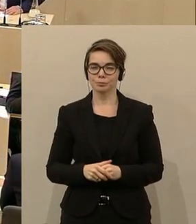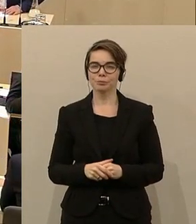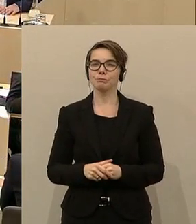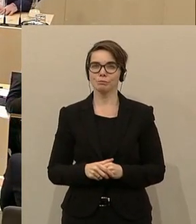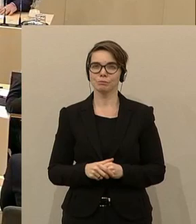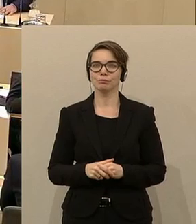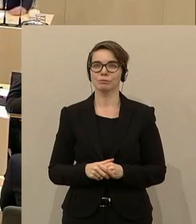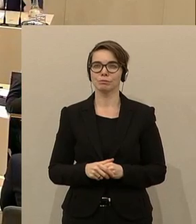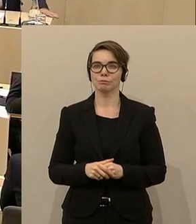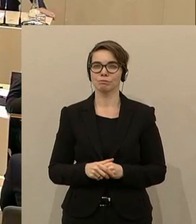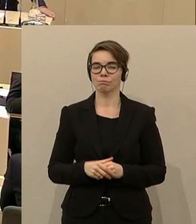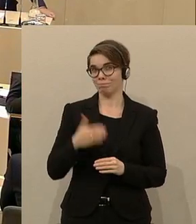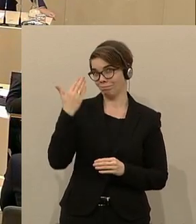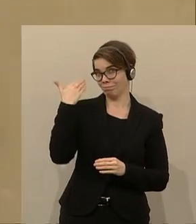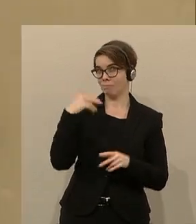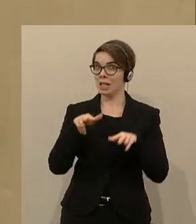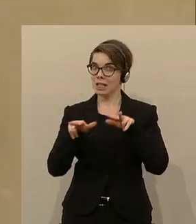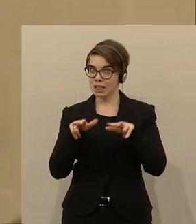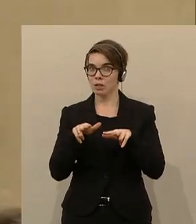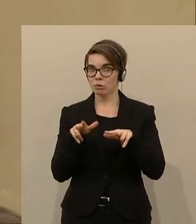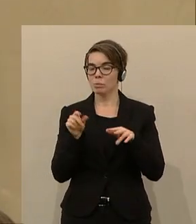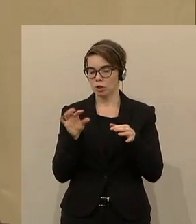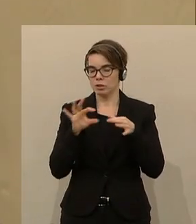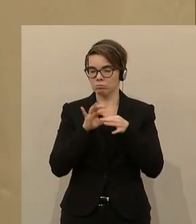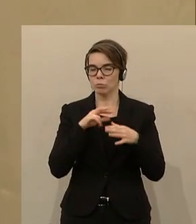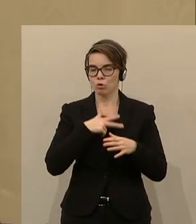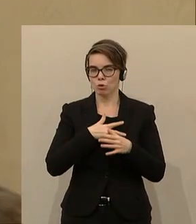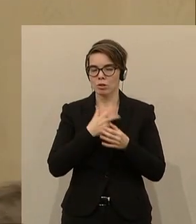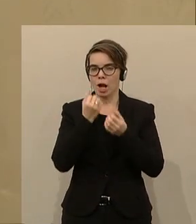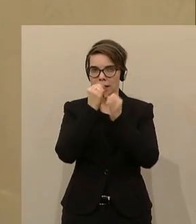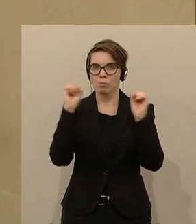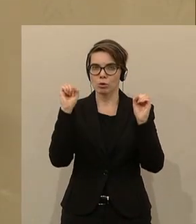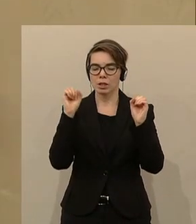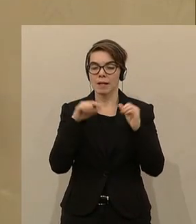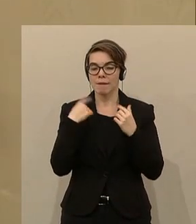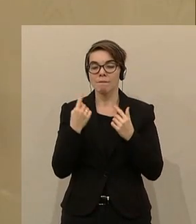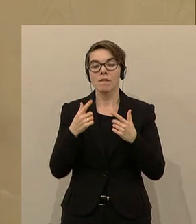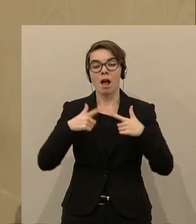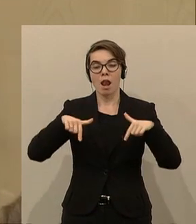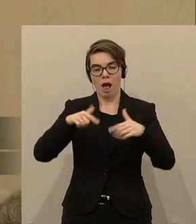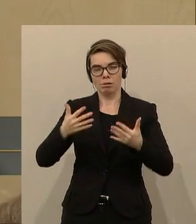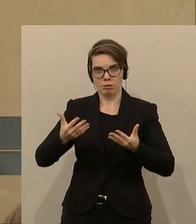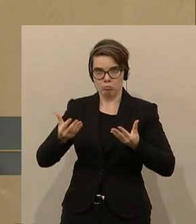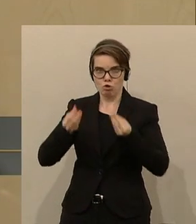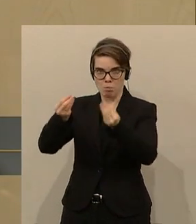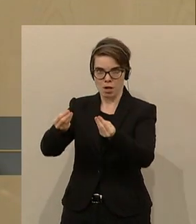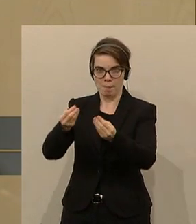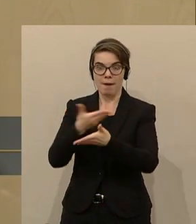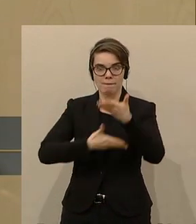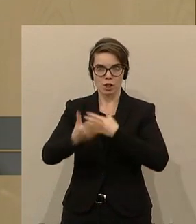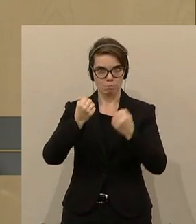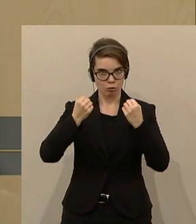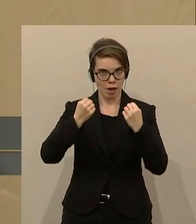die Vorgängerregierung und damit auch die Sozialdemokratie übergibt ein Land mit starker Wirtschaft, mit hoher